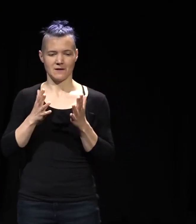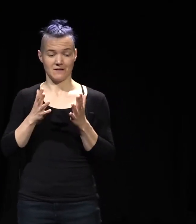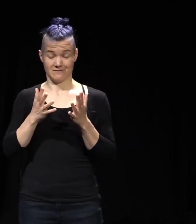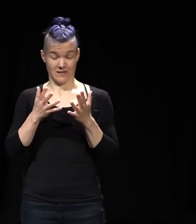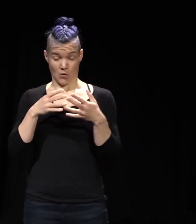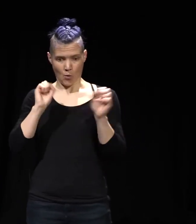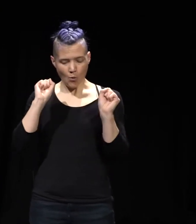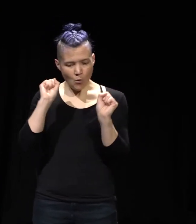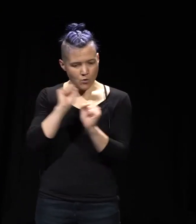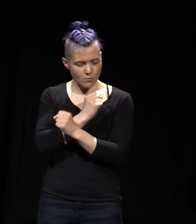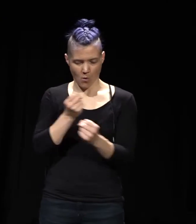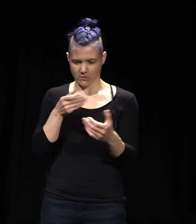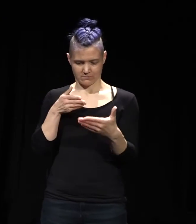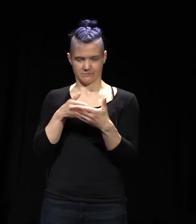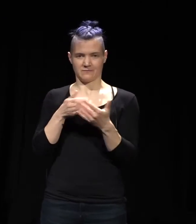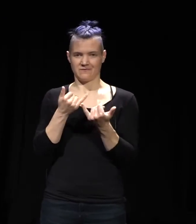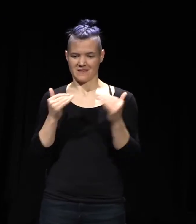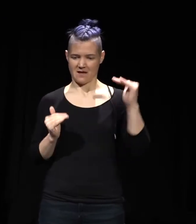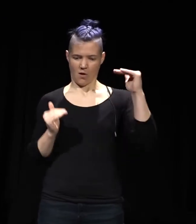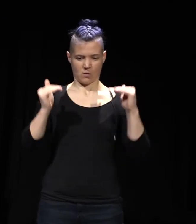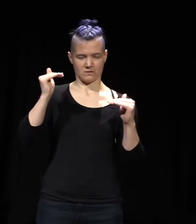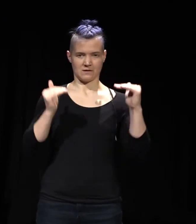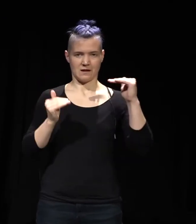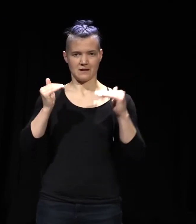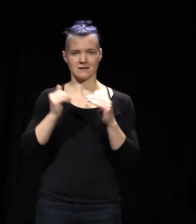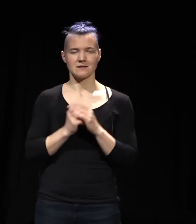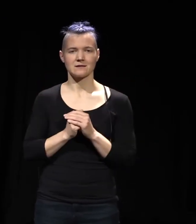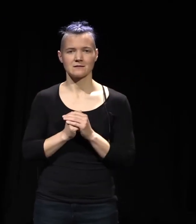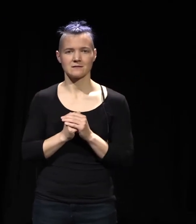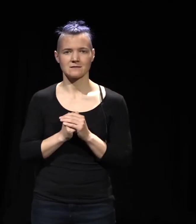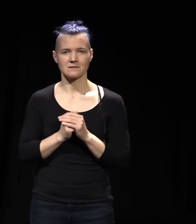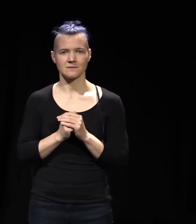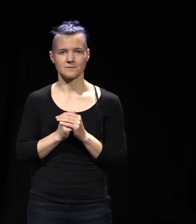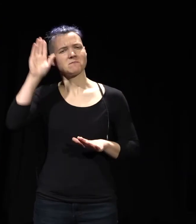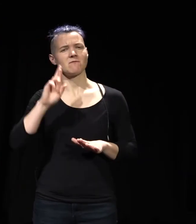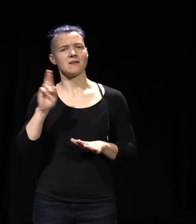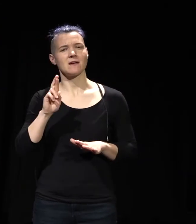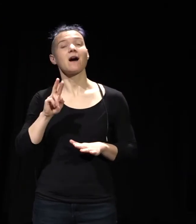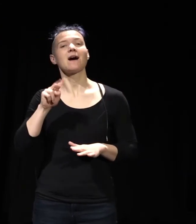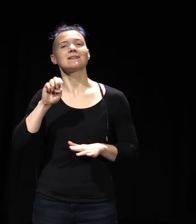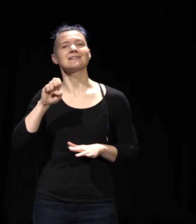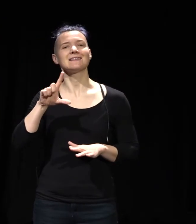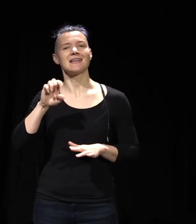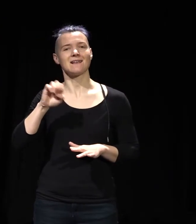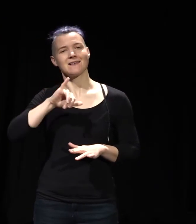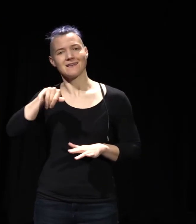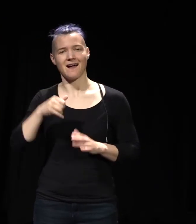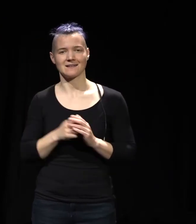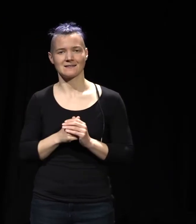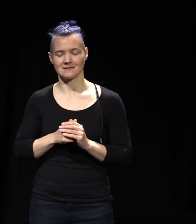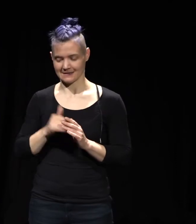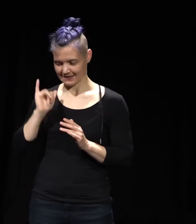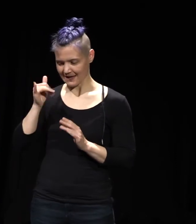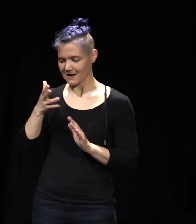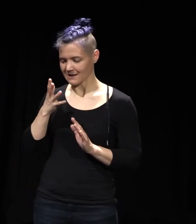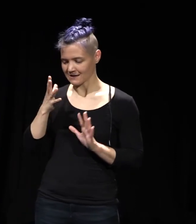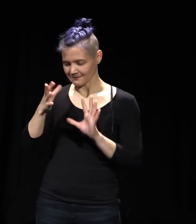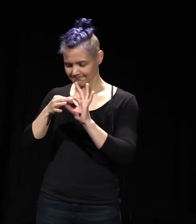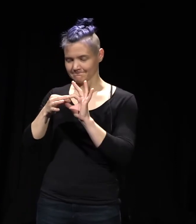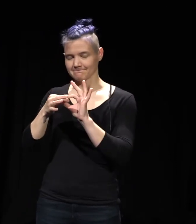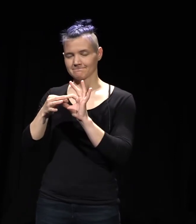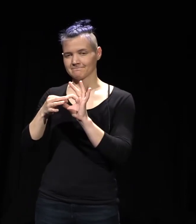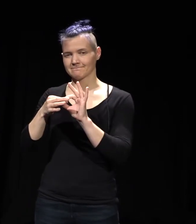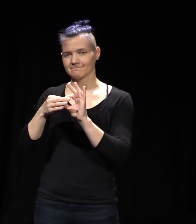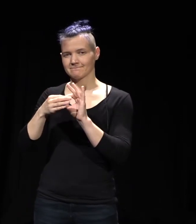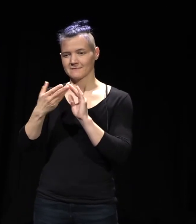Bedürfnissen da nachzukommen, was aber auch irgendwie, was auch spannend ist. Ich wollte nochmal was zu der Frage, die du jetzt ja